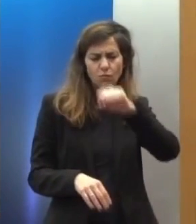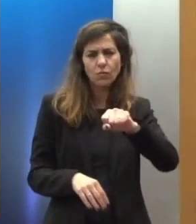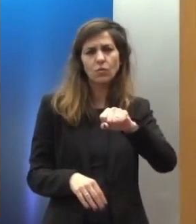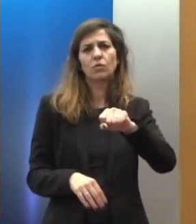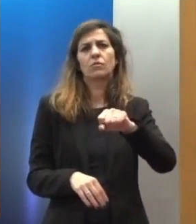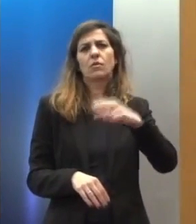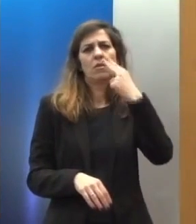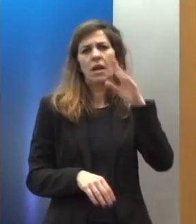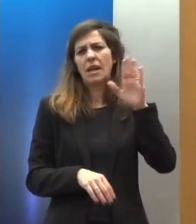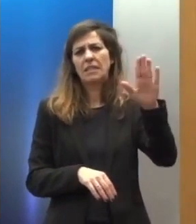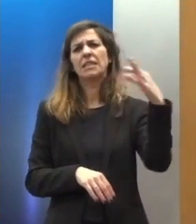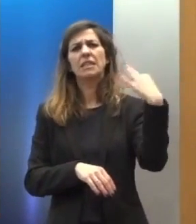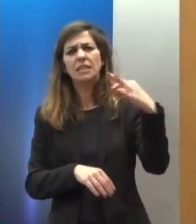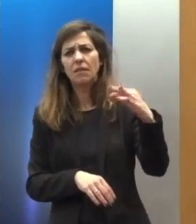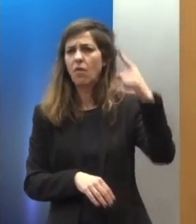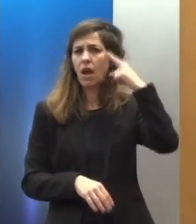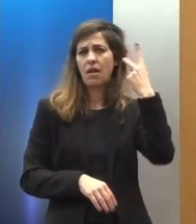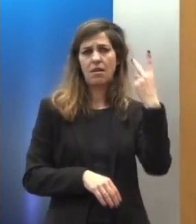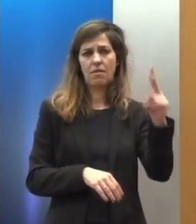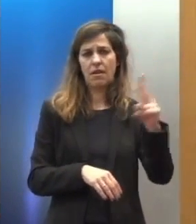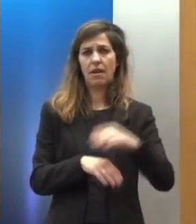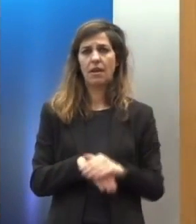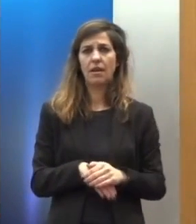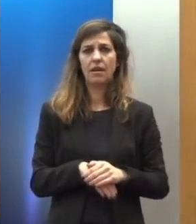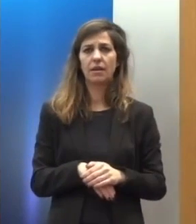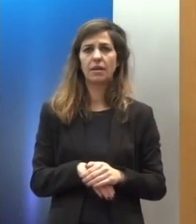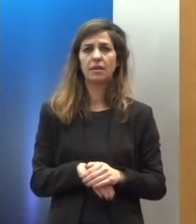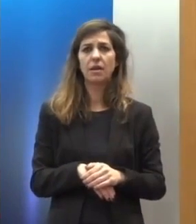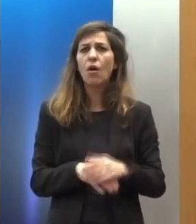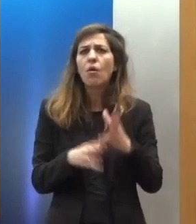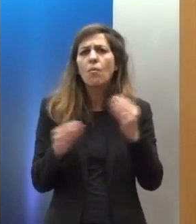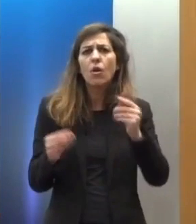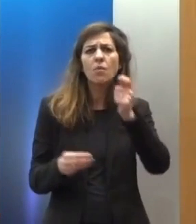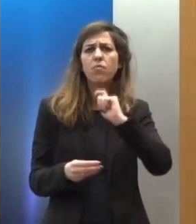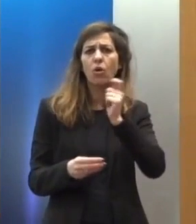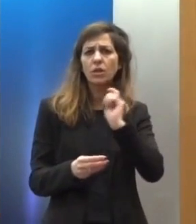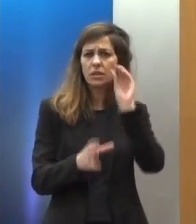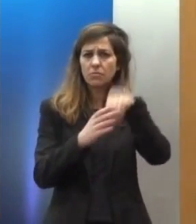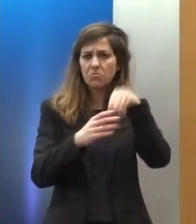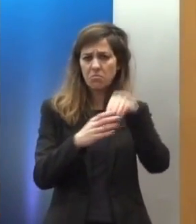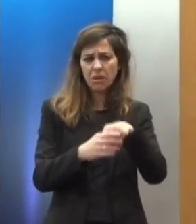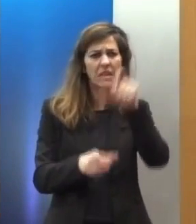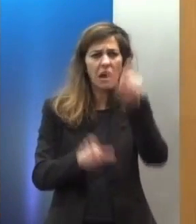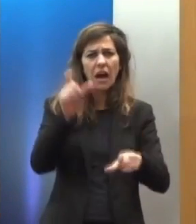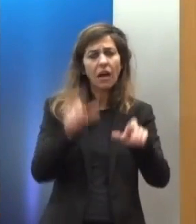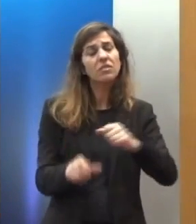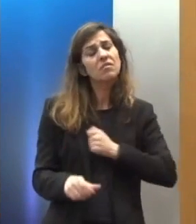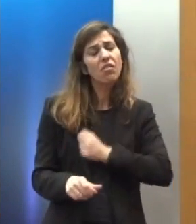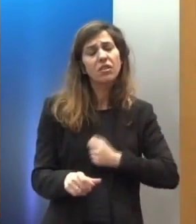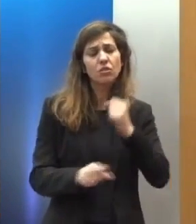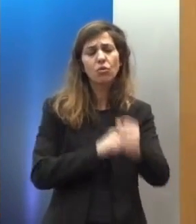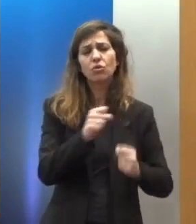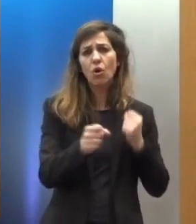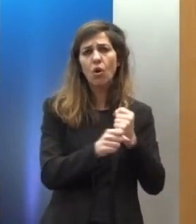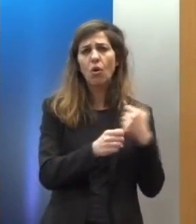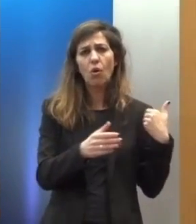και τις ιδέες που εκπροσωπούσαν. Με πολιτικές παρουσίες τελεχών που δυστυχώς τα τελευταία χρόνια έχουν τύχει και